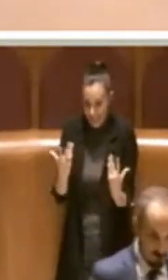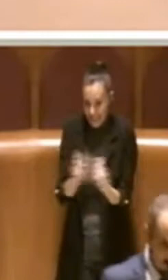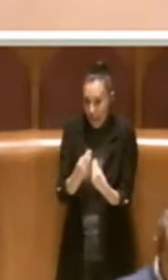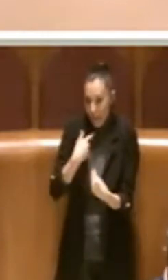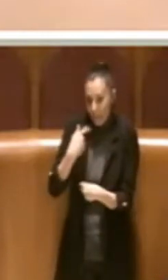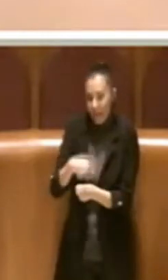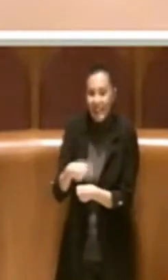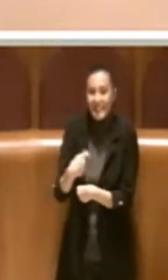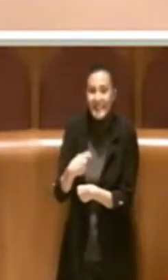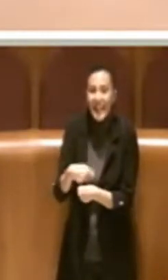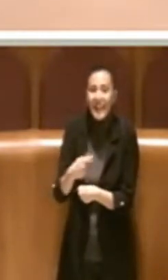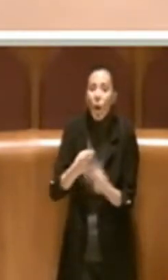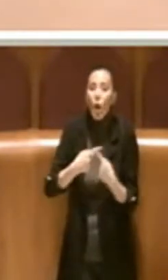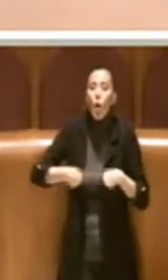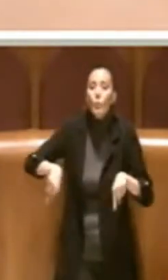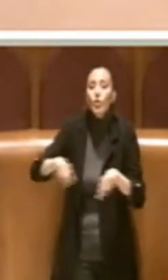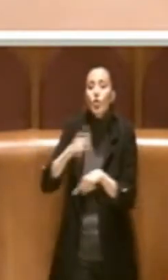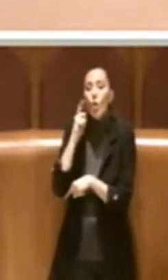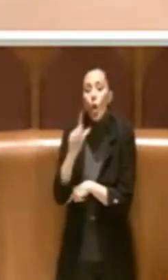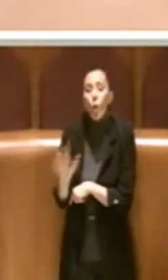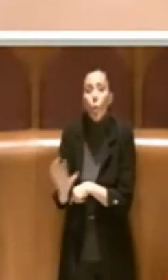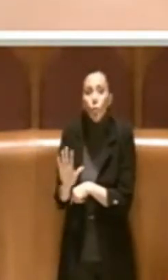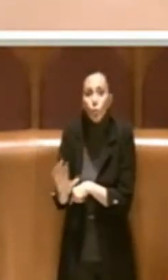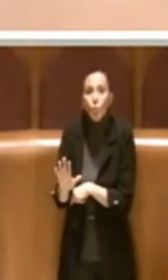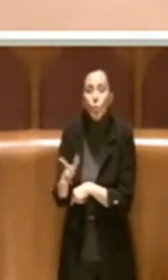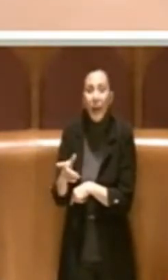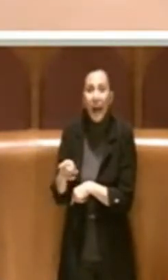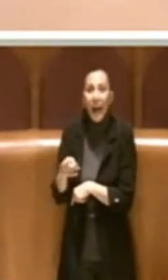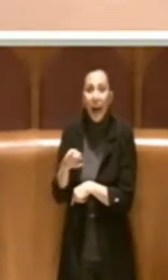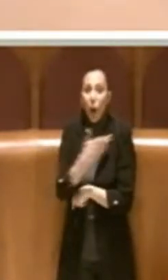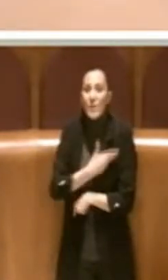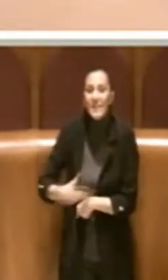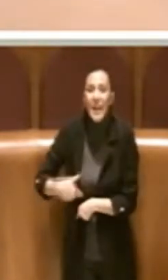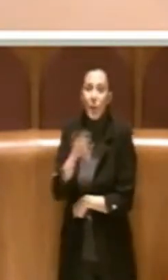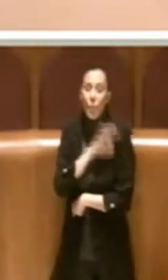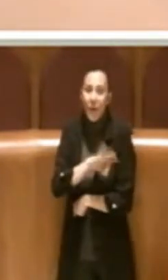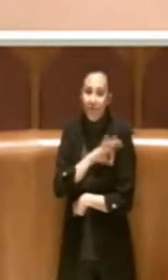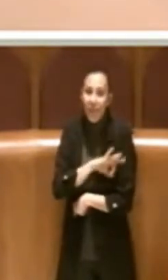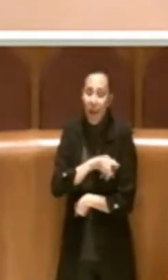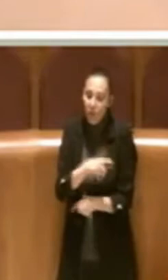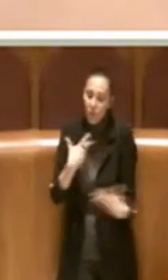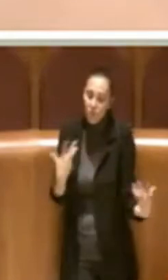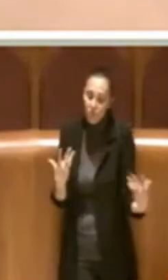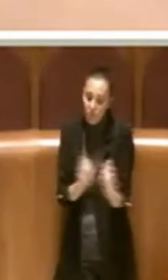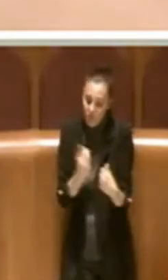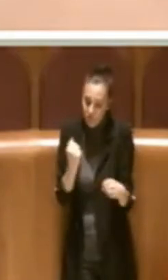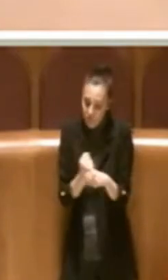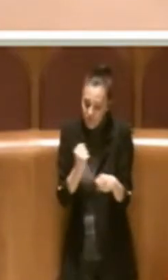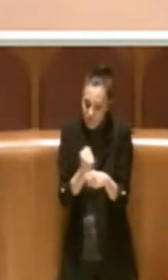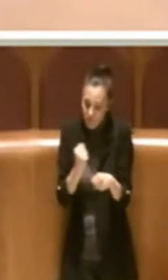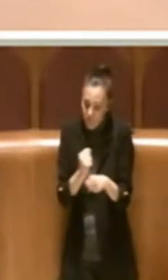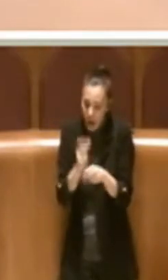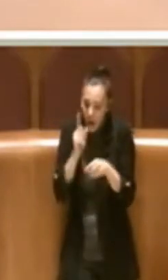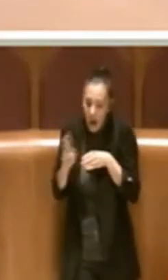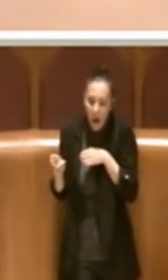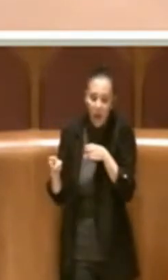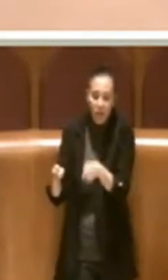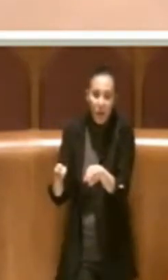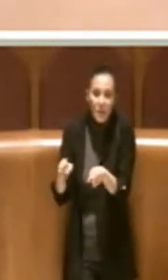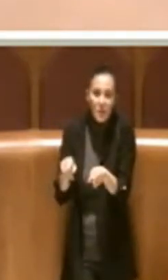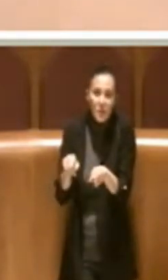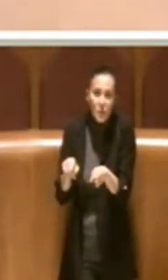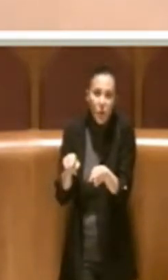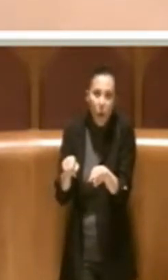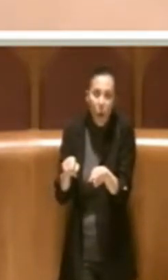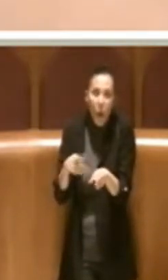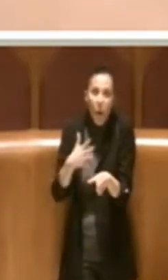Presidente della Commissione Cultura, per cercare di imporre l'attenzione proprio su tutti i